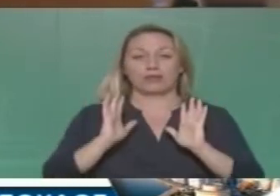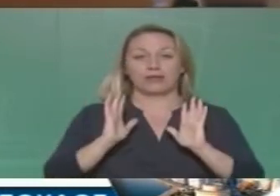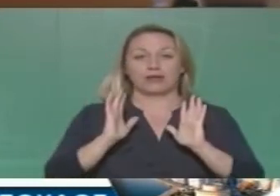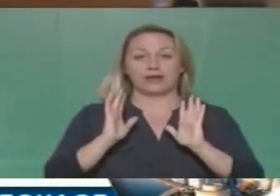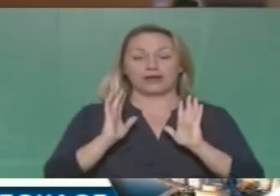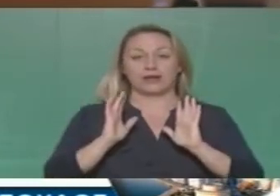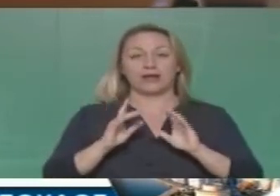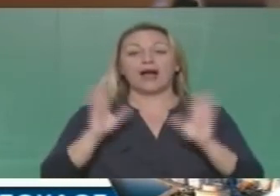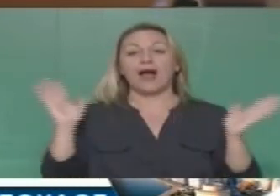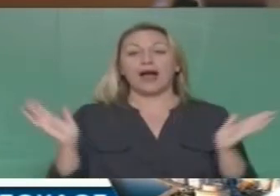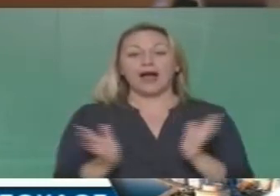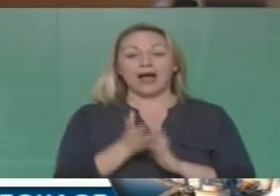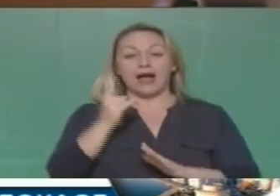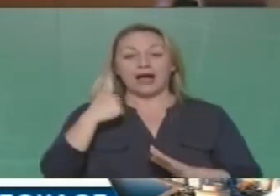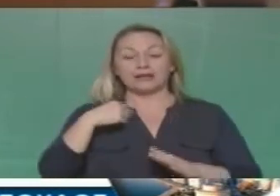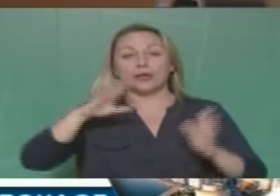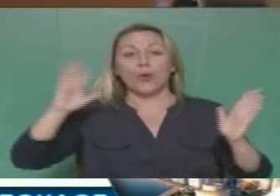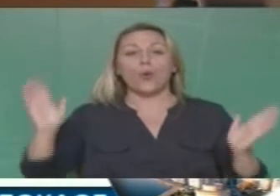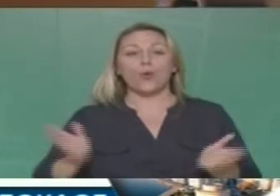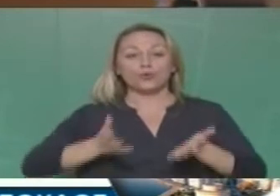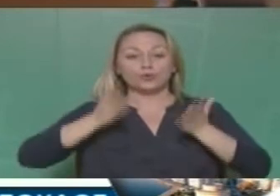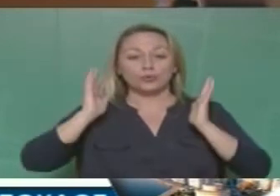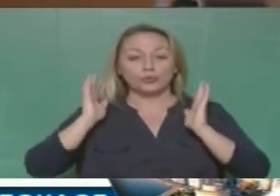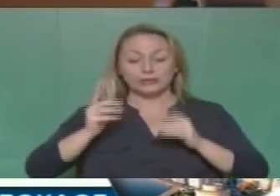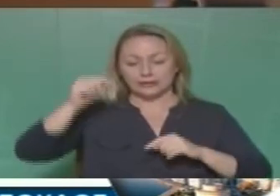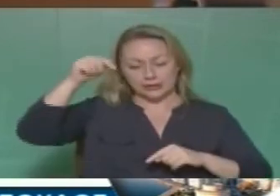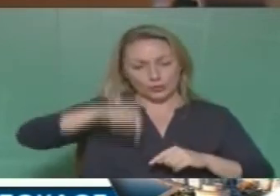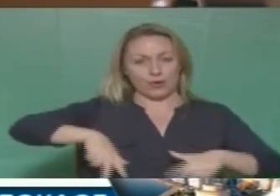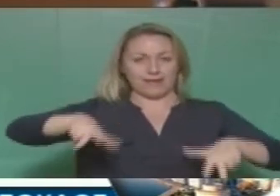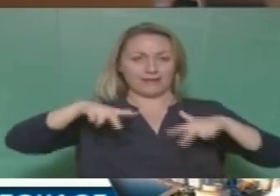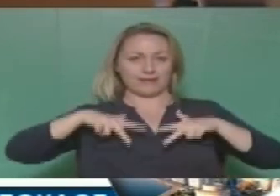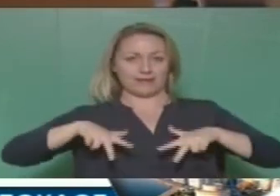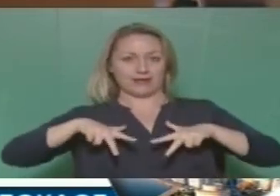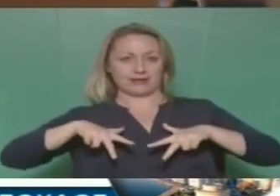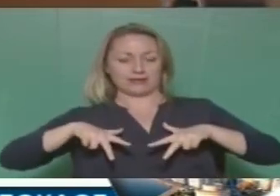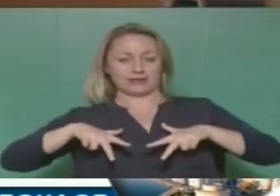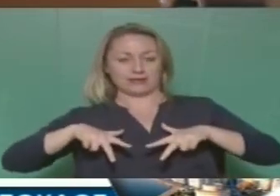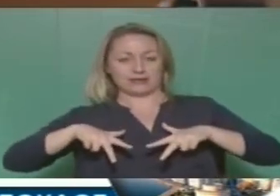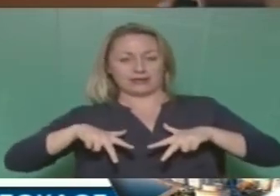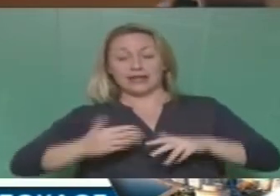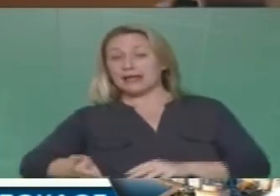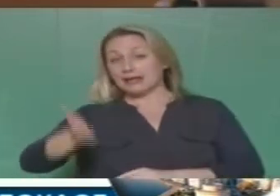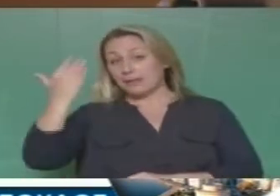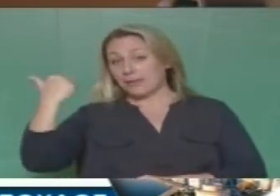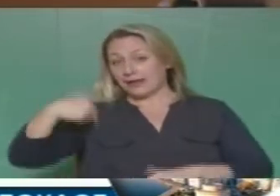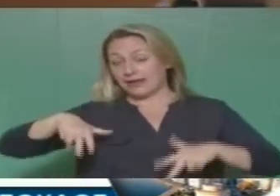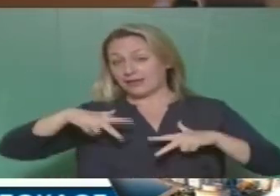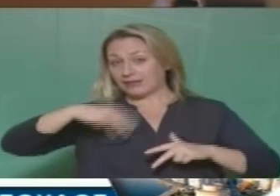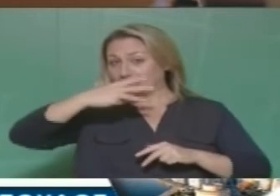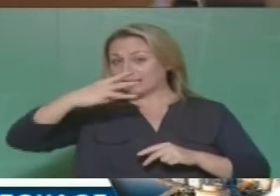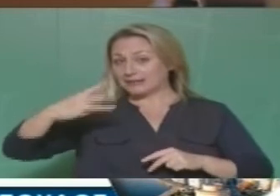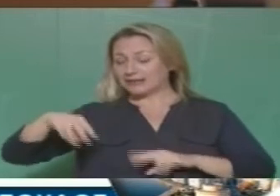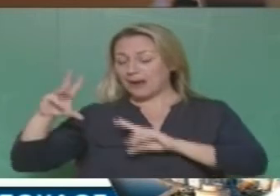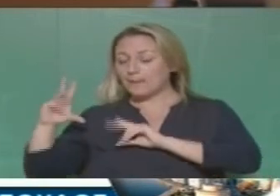το να υποστηρίζει με χέρια και με πόδια και η σημερινή κυβέρνηση. Και βεβαίως η προηγούμενη κυβέρνηση ΣΥΡΙΖΑ.